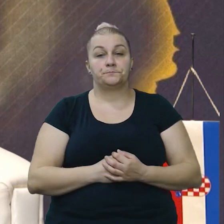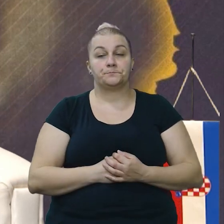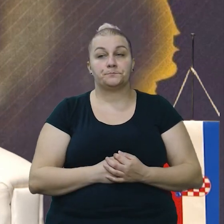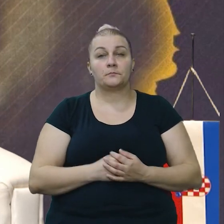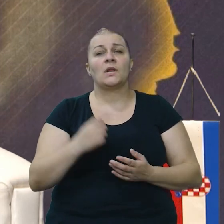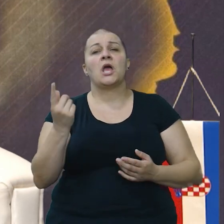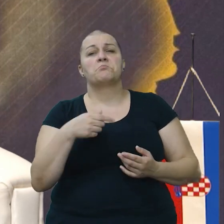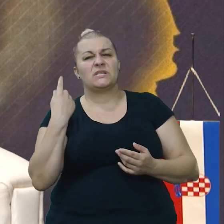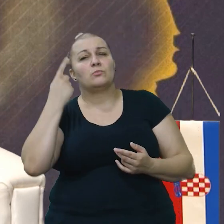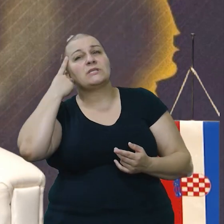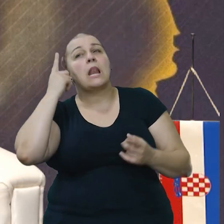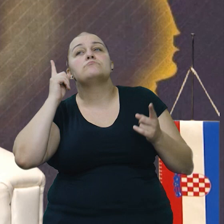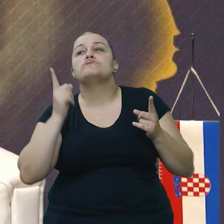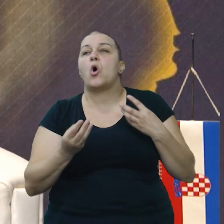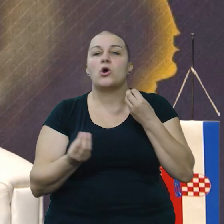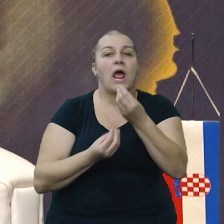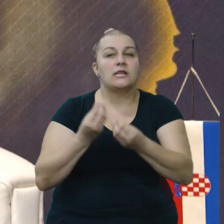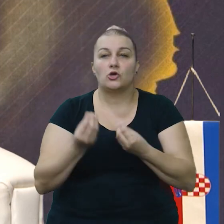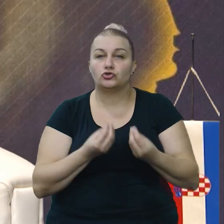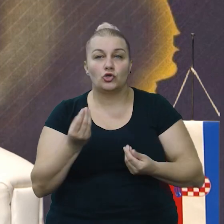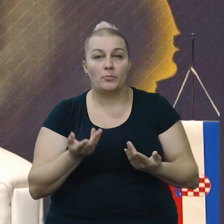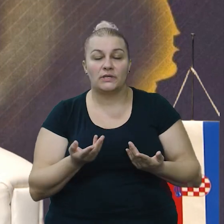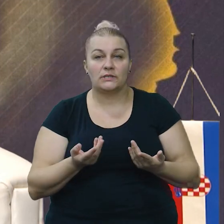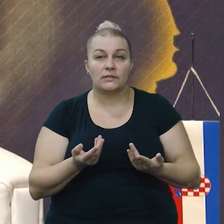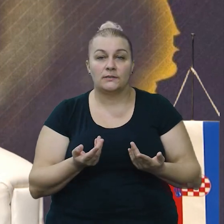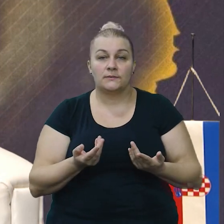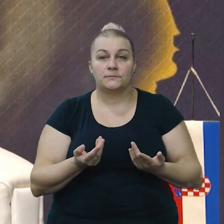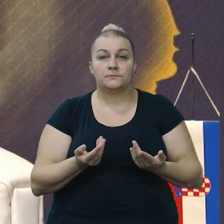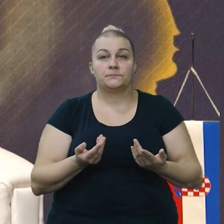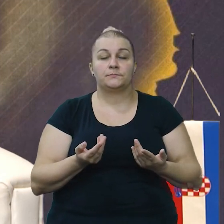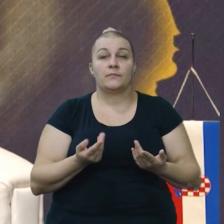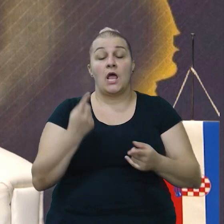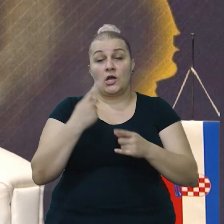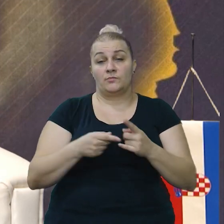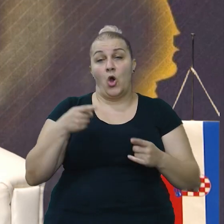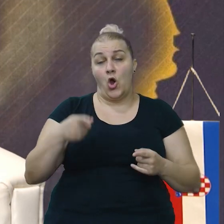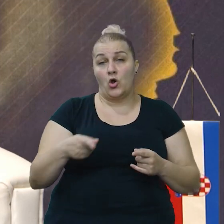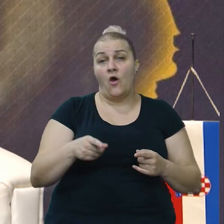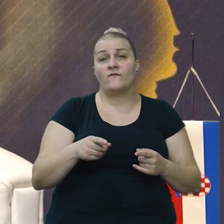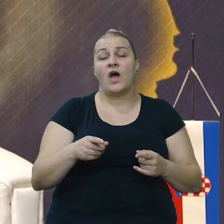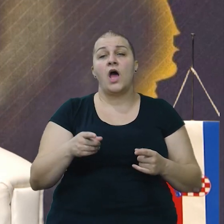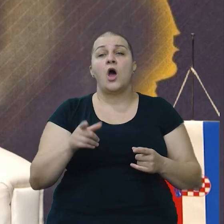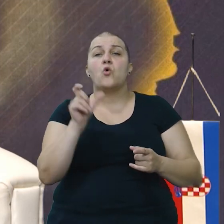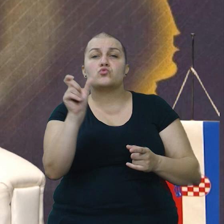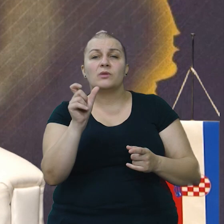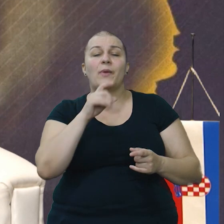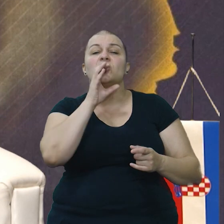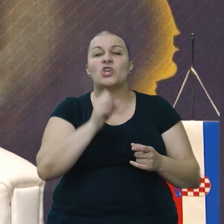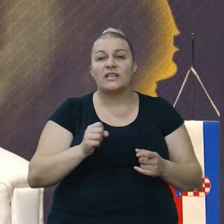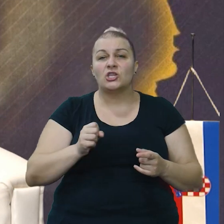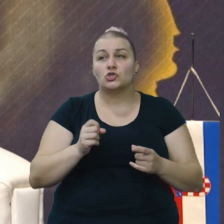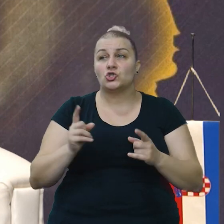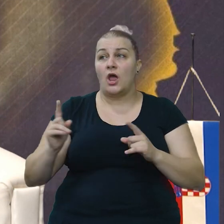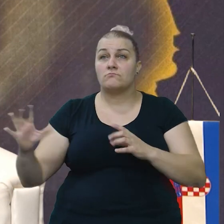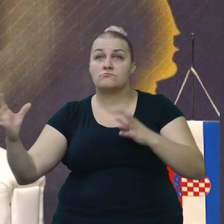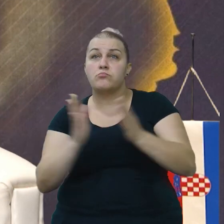Znali smo da nešto mora biti, jer te udbaško-četničke horde su se već tada